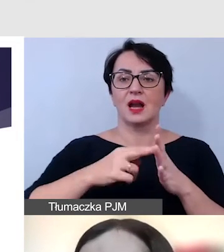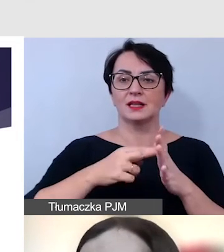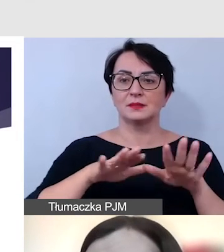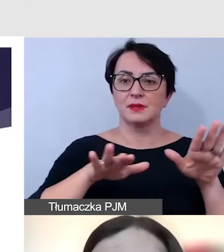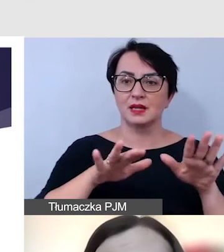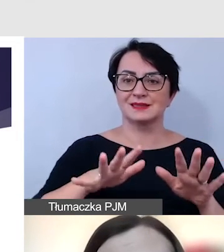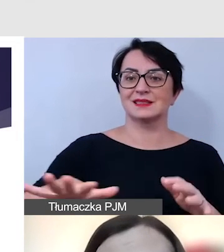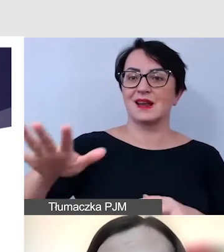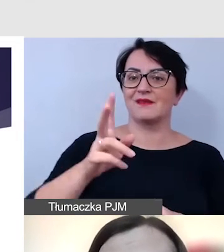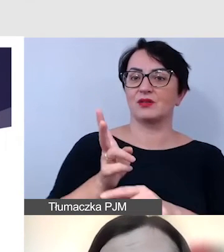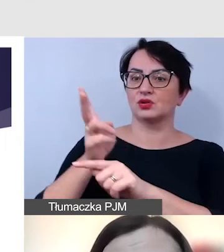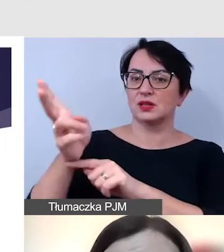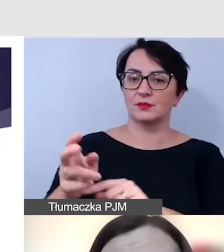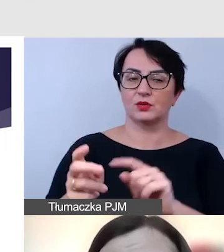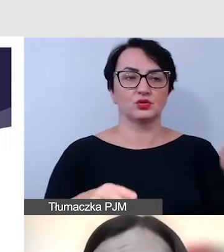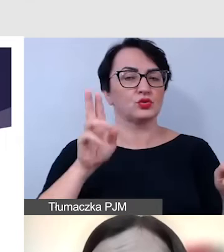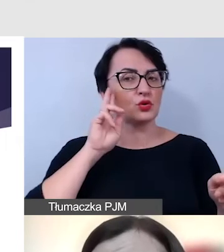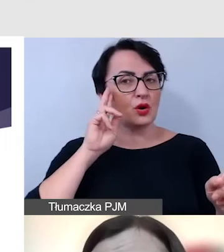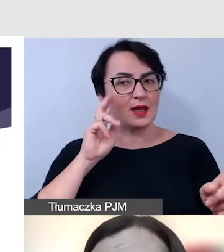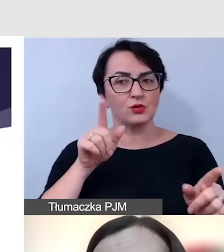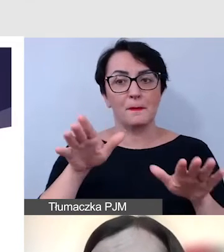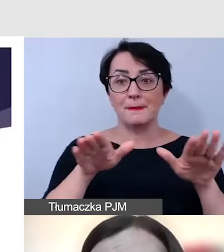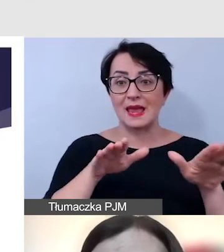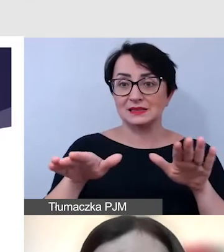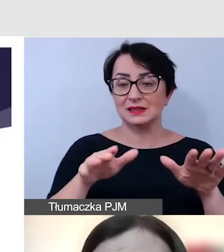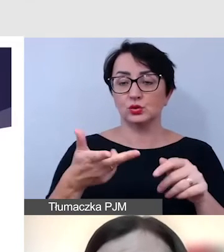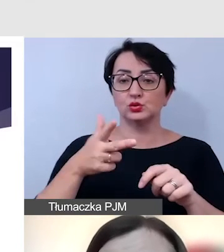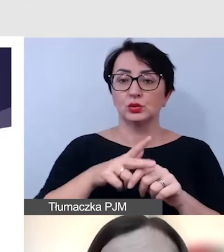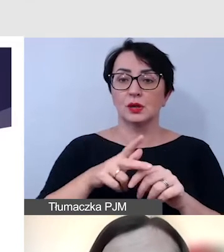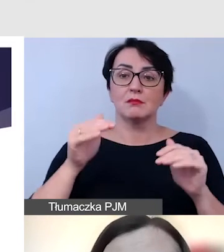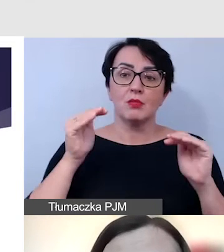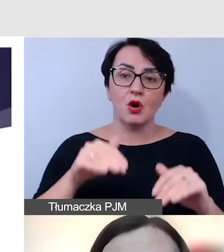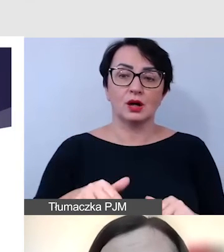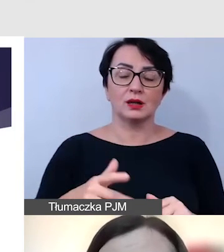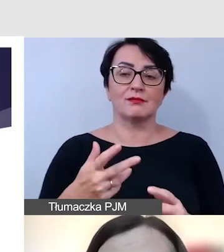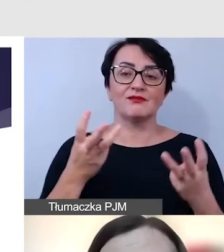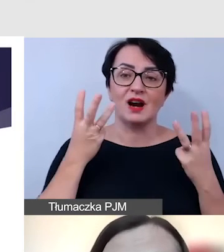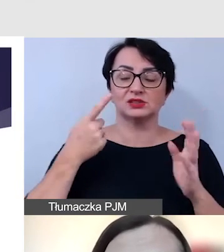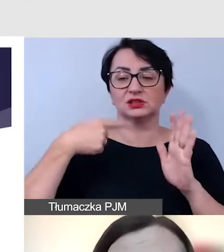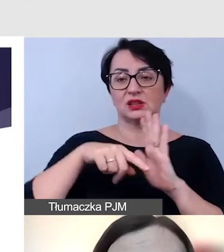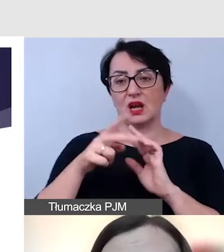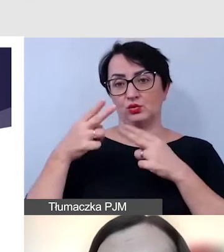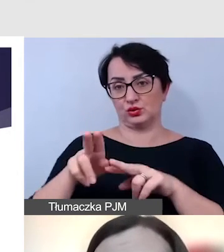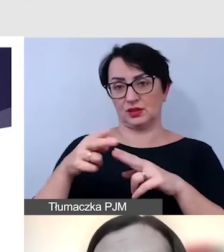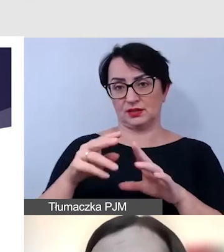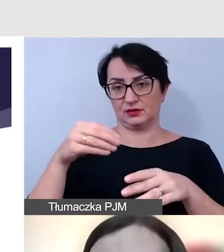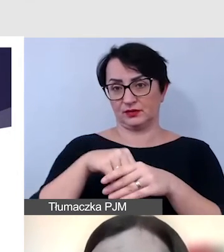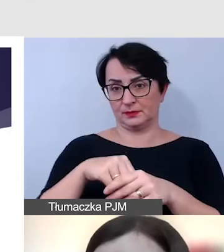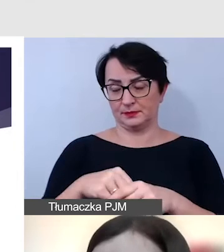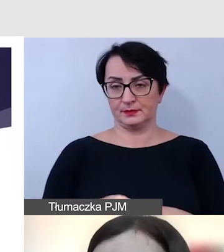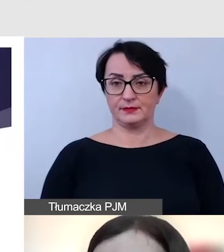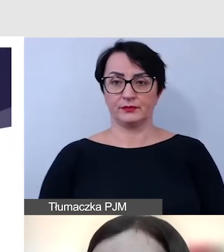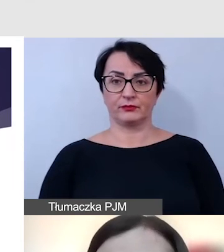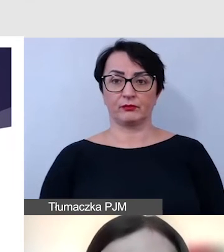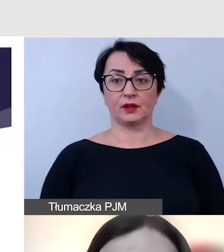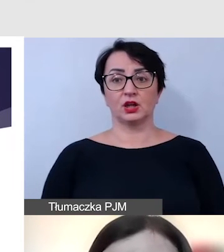strefa dostępności, toalety. Wszystkie te miejsca, które mogą być istotne dla uczestników. Czy bez problemu